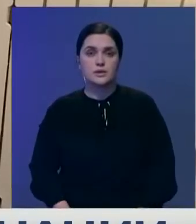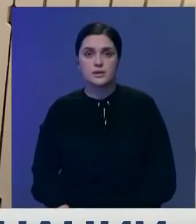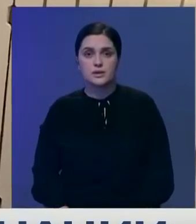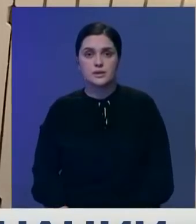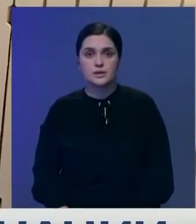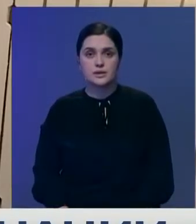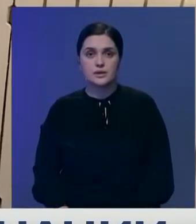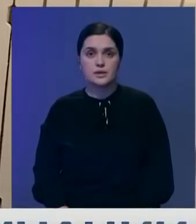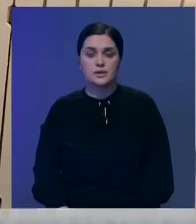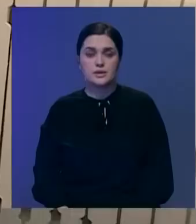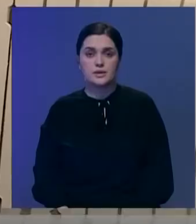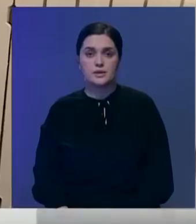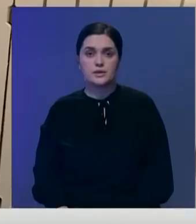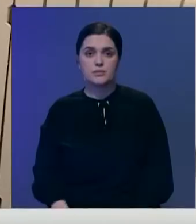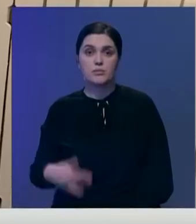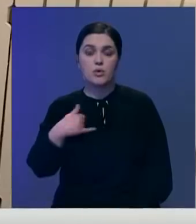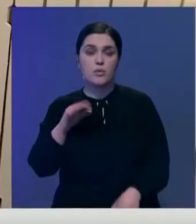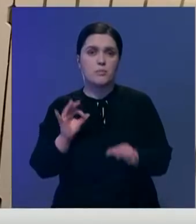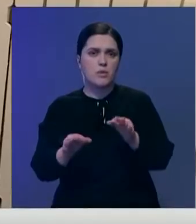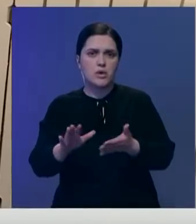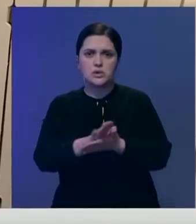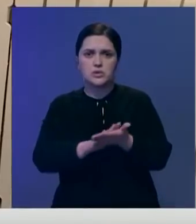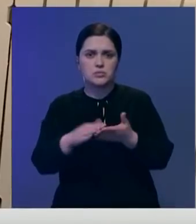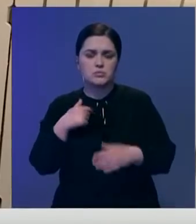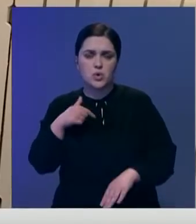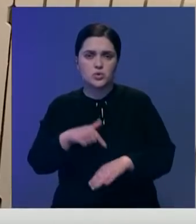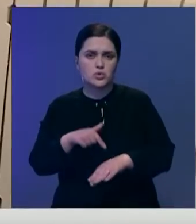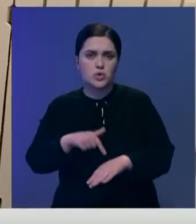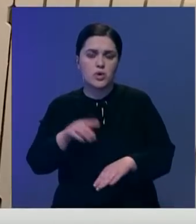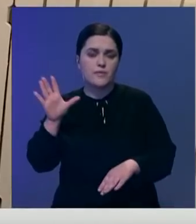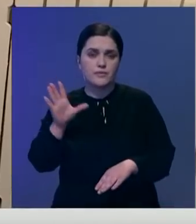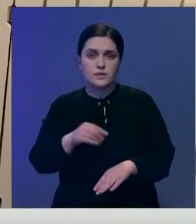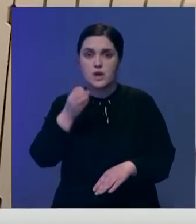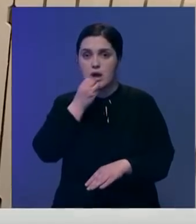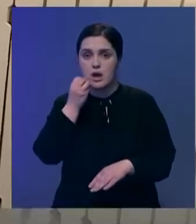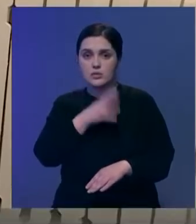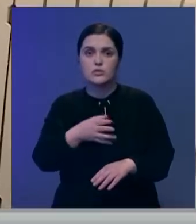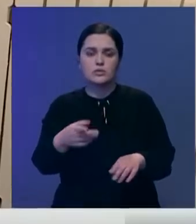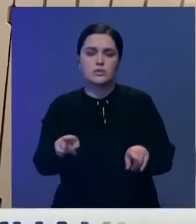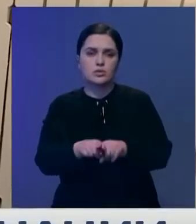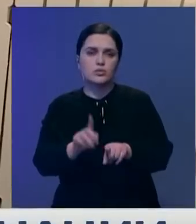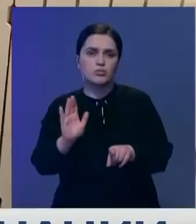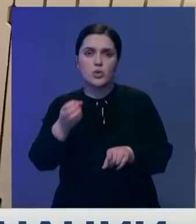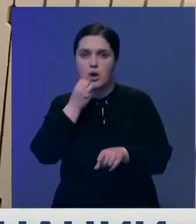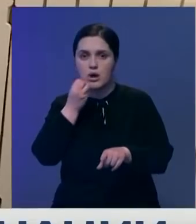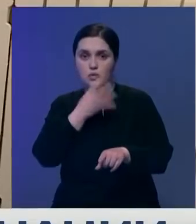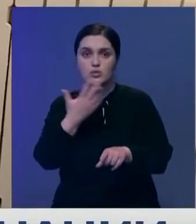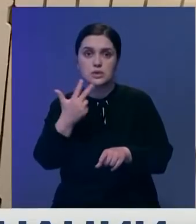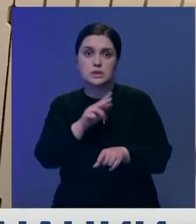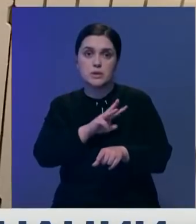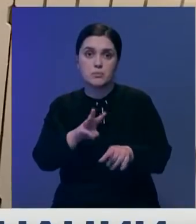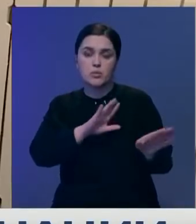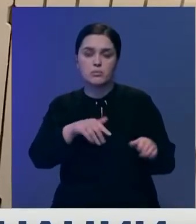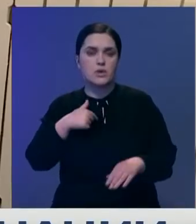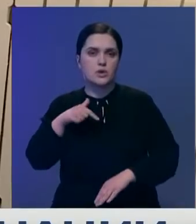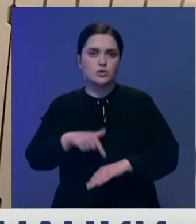Первый этап преодолела благополучно. Никаких побочных явлений не было. Думаю, что и этот пройдет так же. Вот уже полчаса прошло. Чувствую